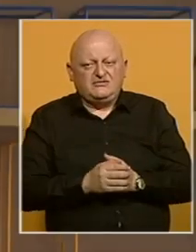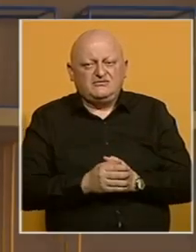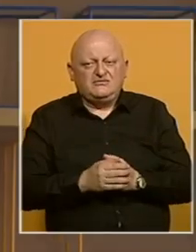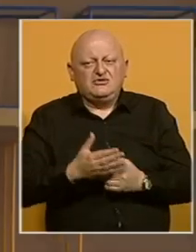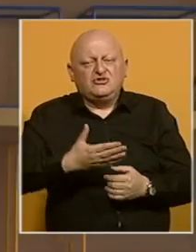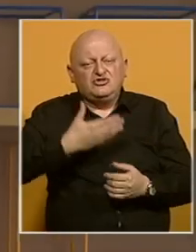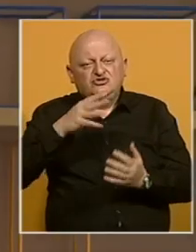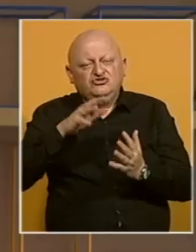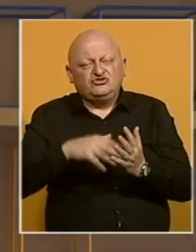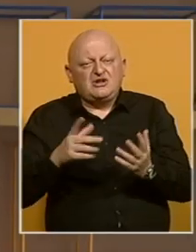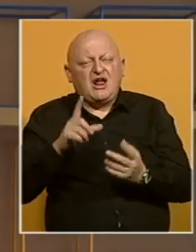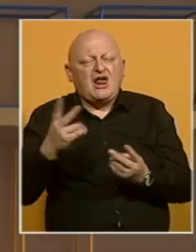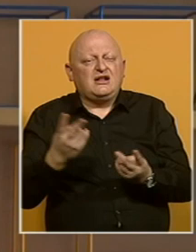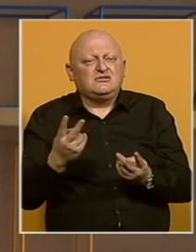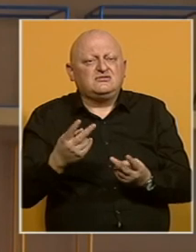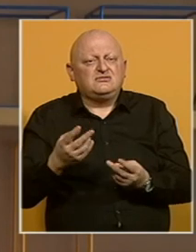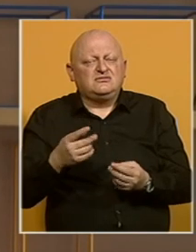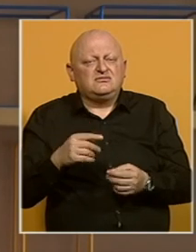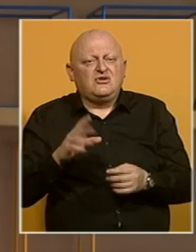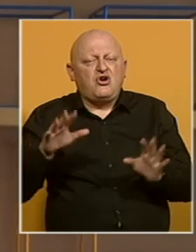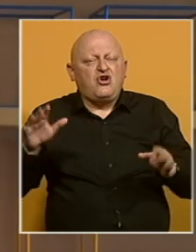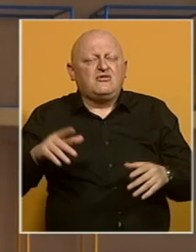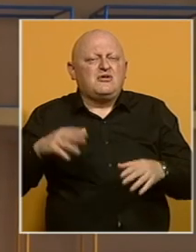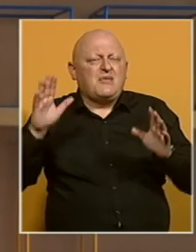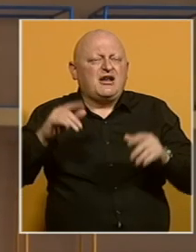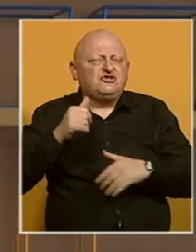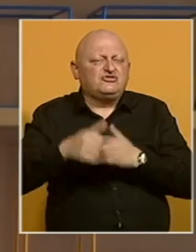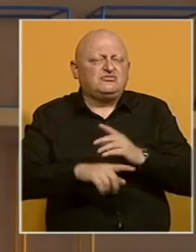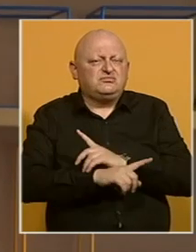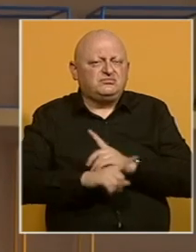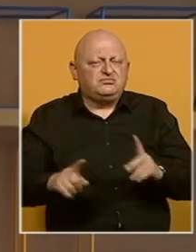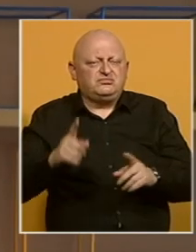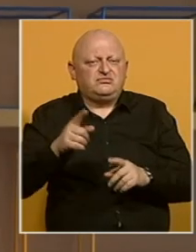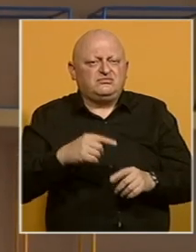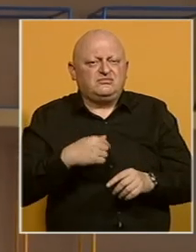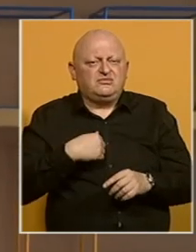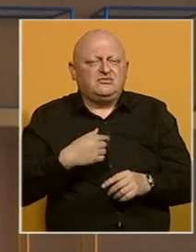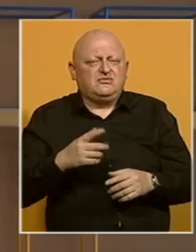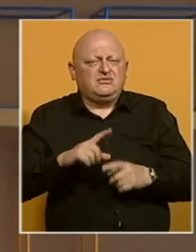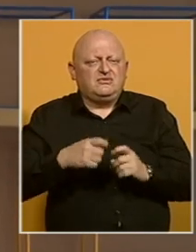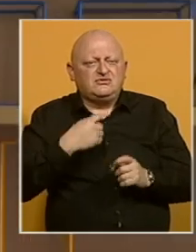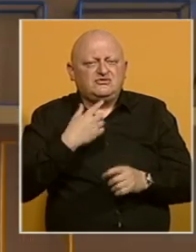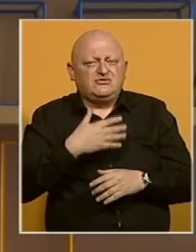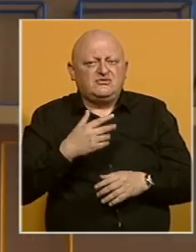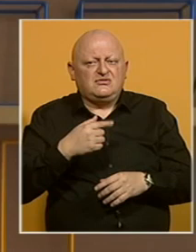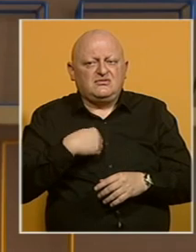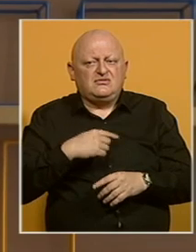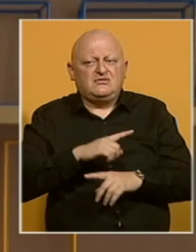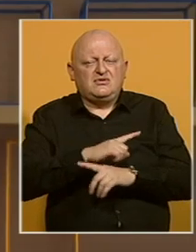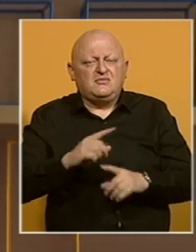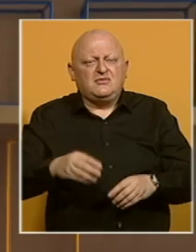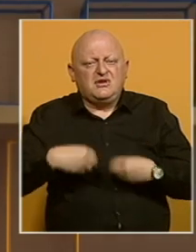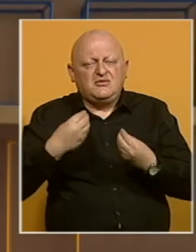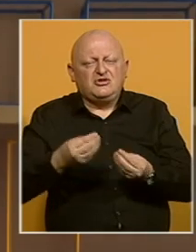Čitali smo kao lektire Orlovi rano lete i Magareće godine i to zapravo knjigo je Smen stanu dopali svi djele. Pisao je razna